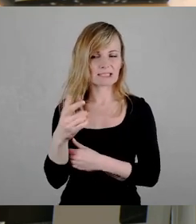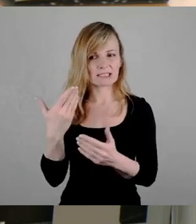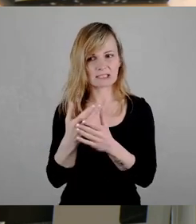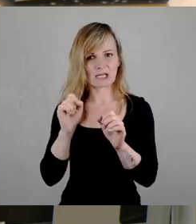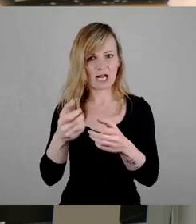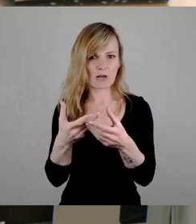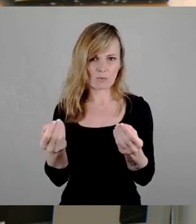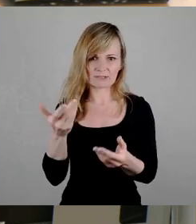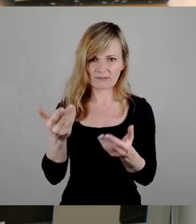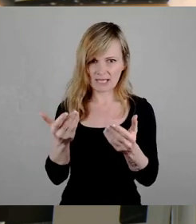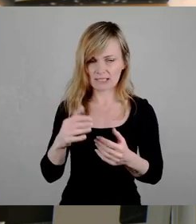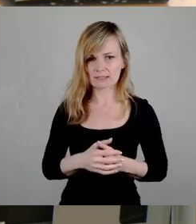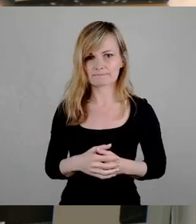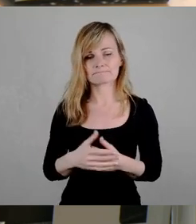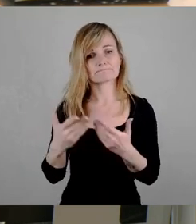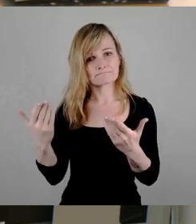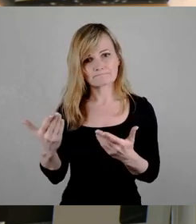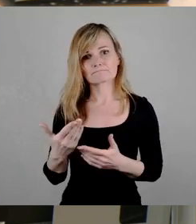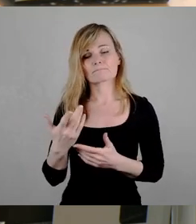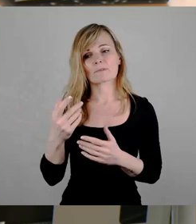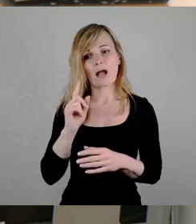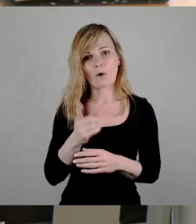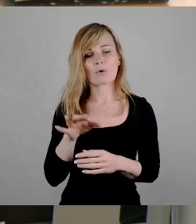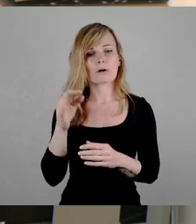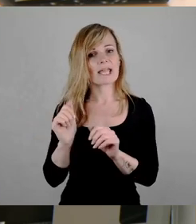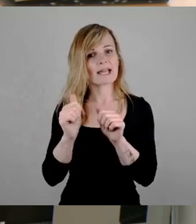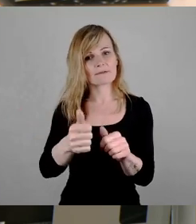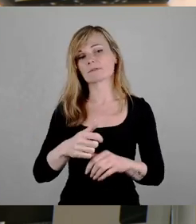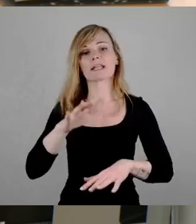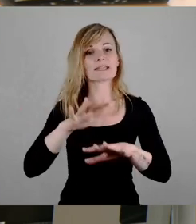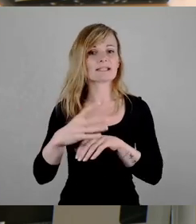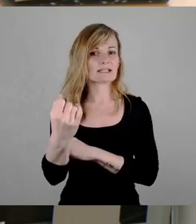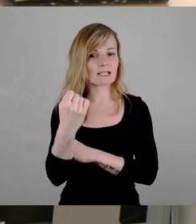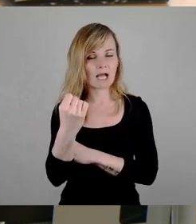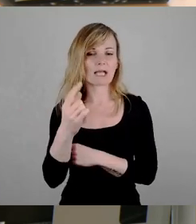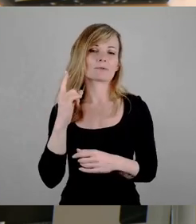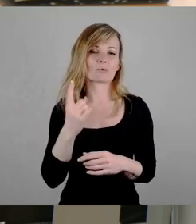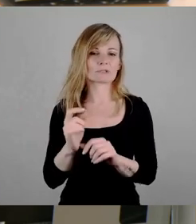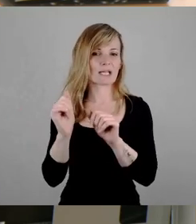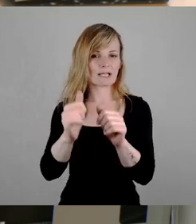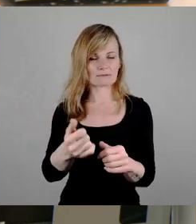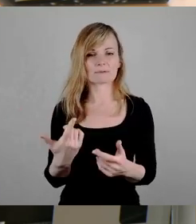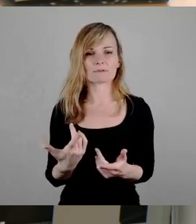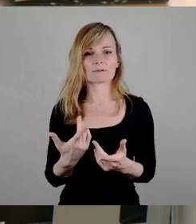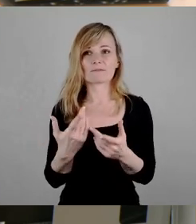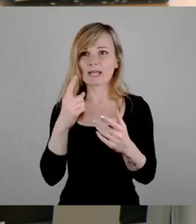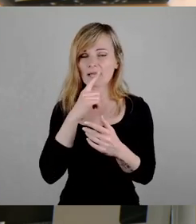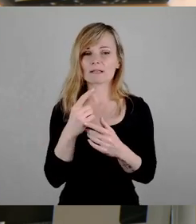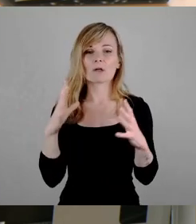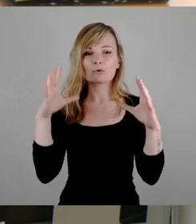Sein Beitrag zur Netzsicherheit und zur Abspeicherung von Energie in der berühmten kalten Dunkelflaute.